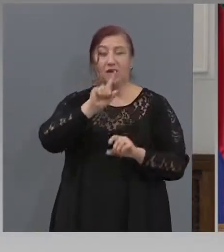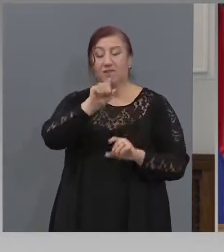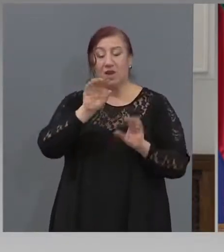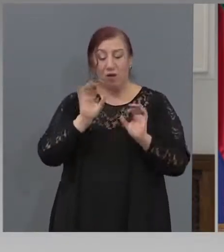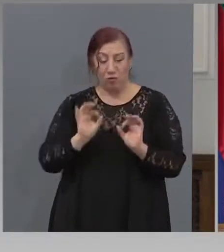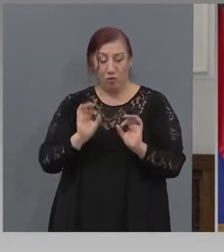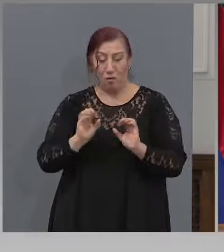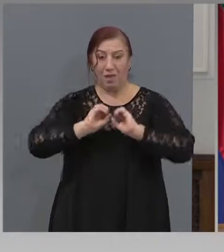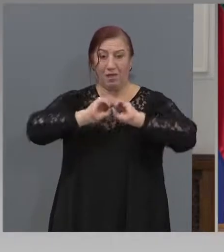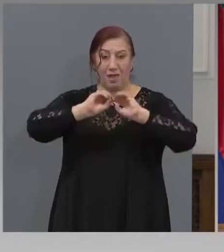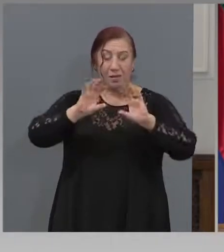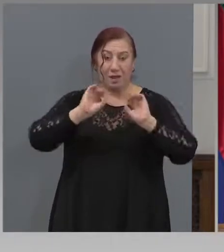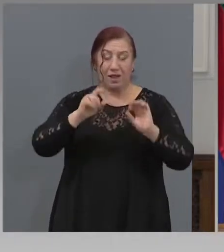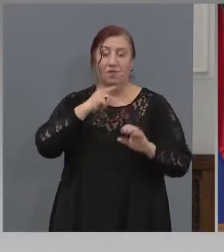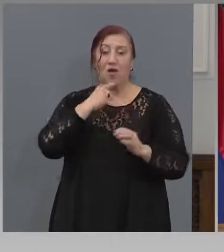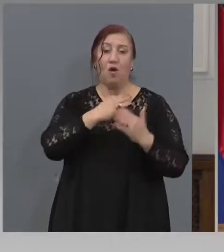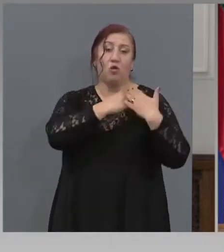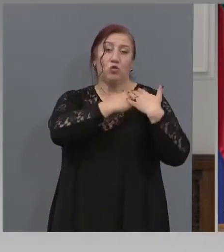отговорност на самата медия.